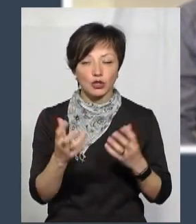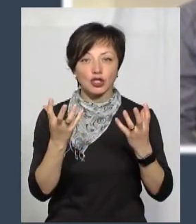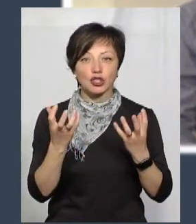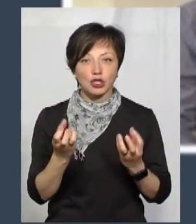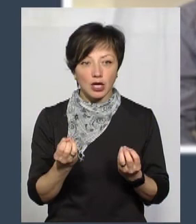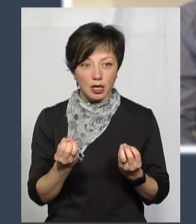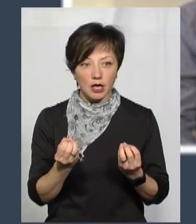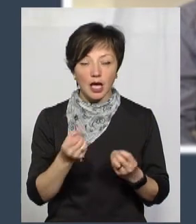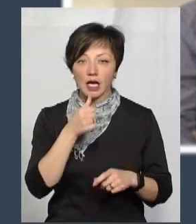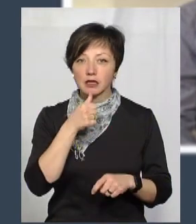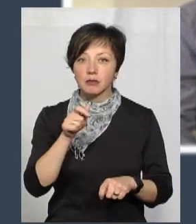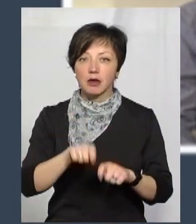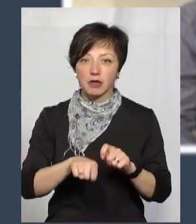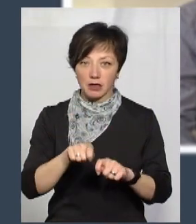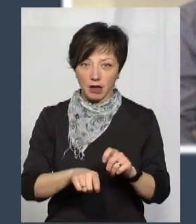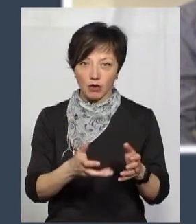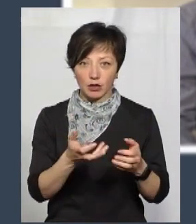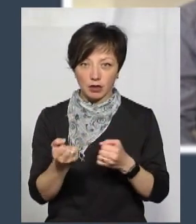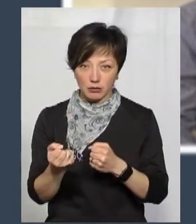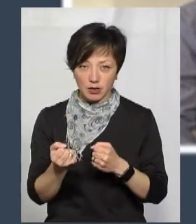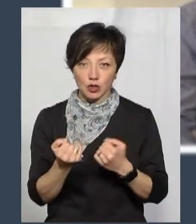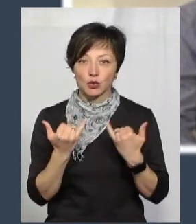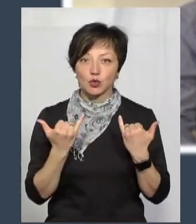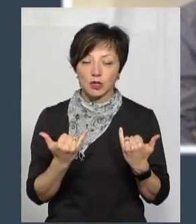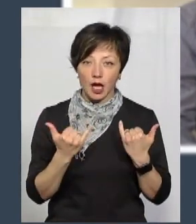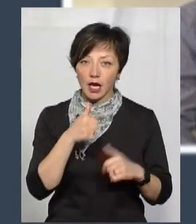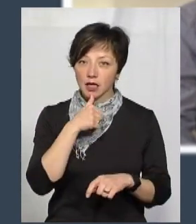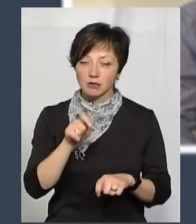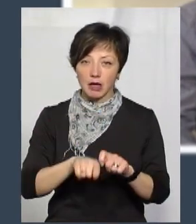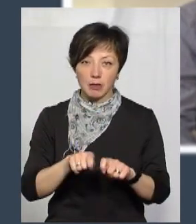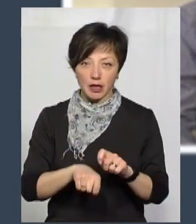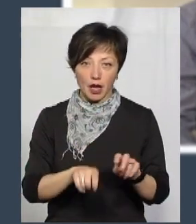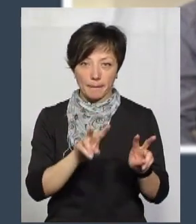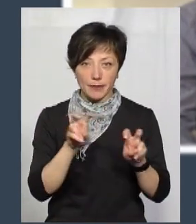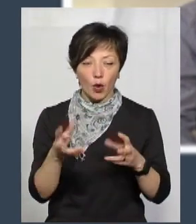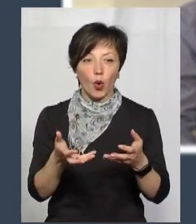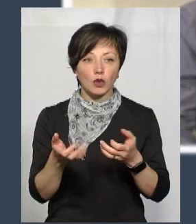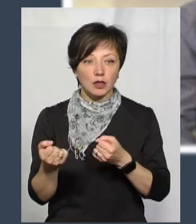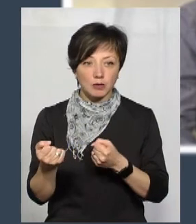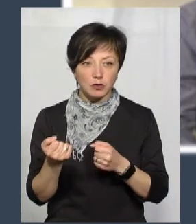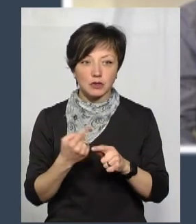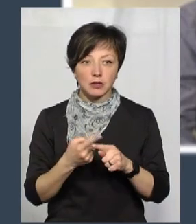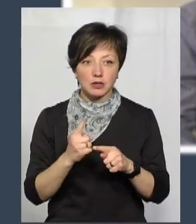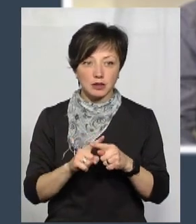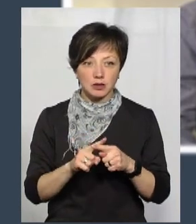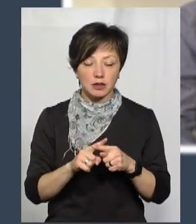він ще із експериментальних препаратів отримував, із сучасних експериментальних препаратів отримував.